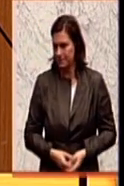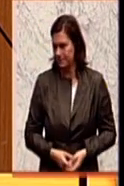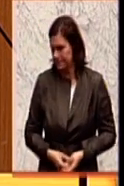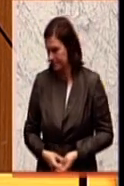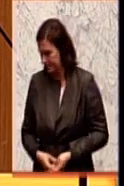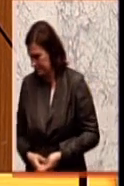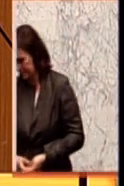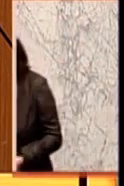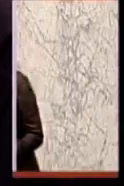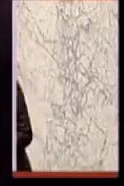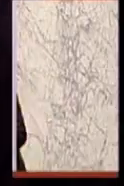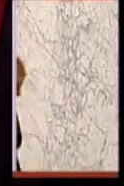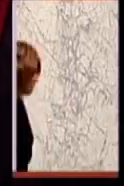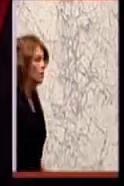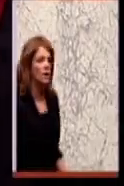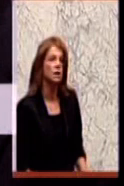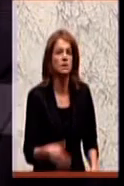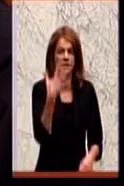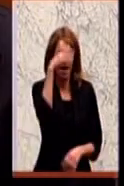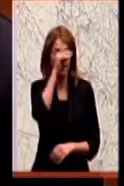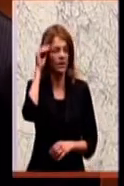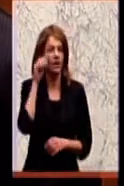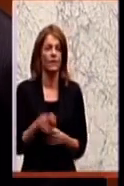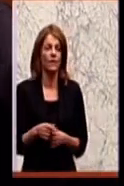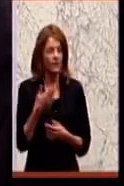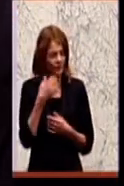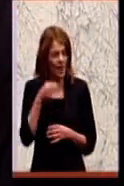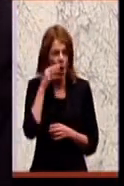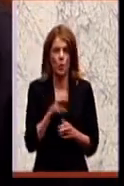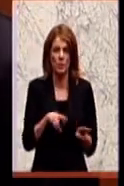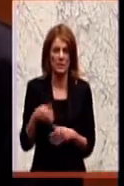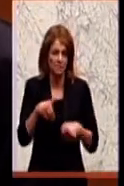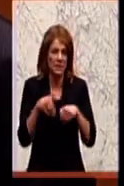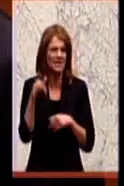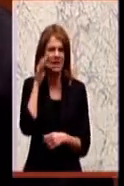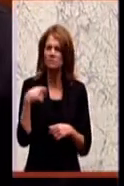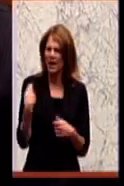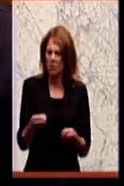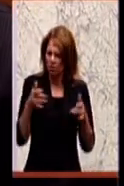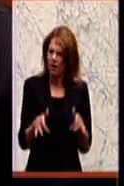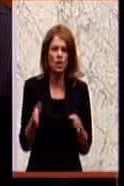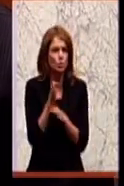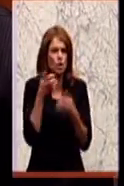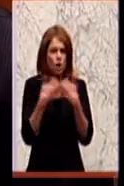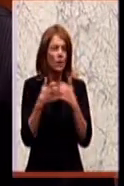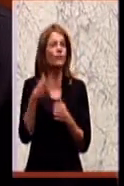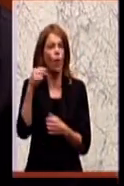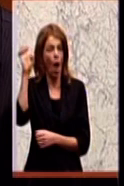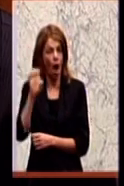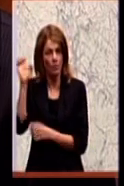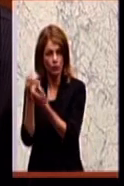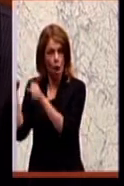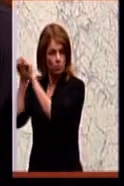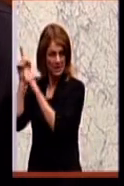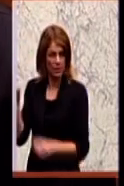Sehr geehrte Frau Justizministerin, es gibt ja einen Zwischenbericht der Europäischen Kommission und sowohl